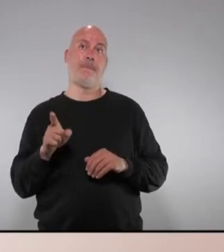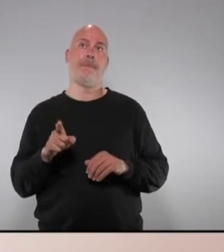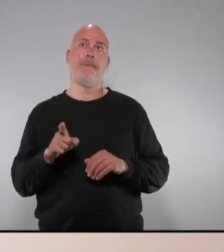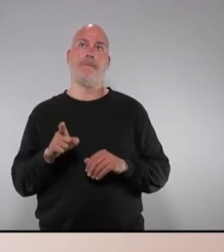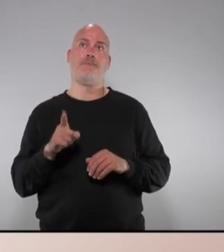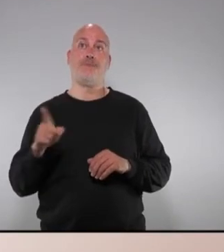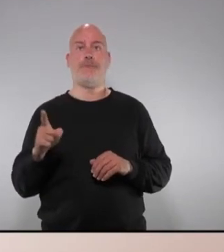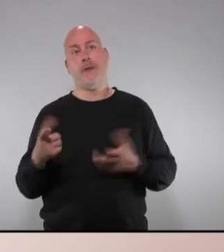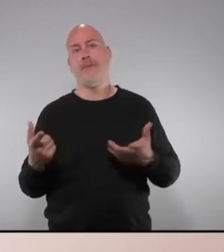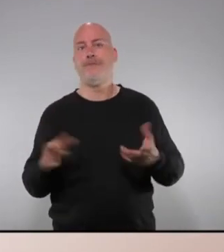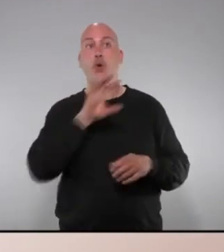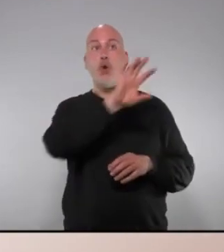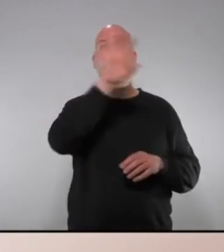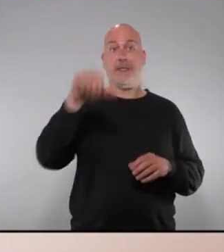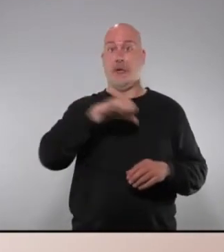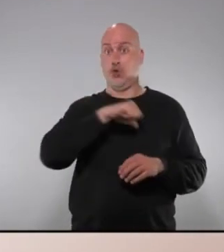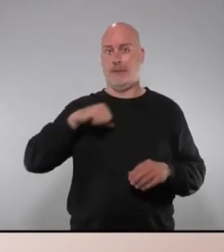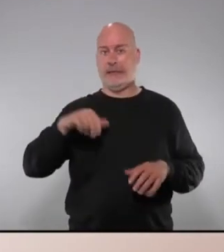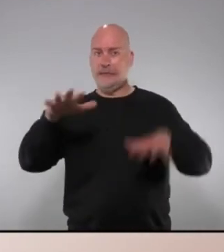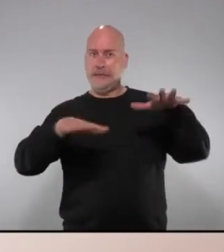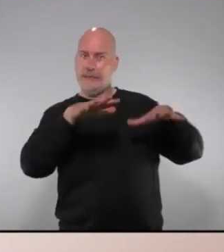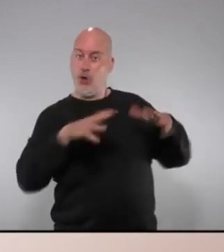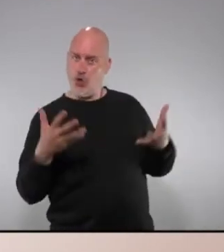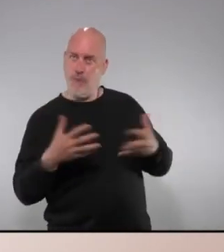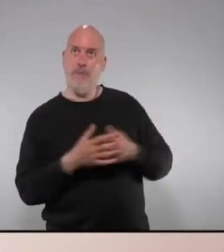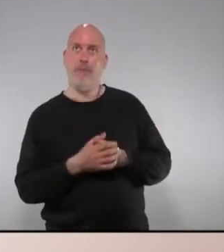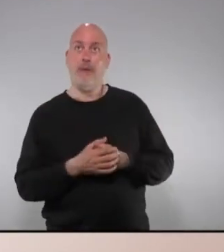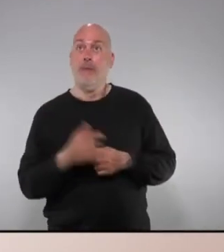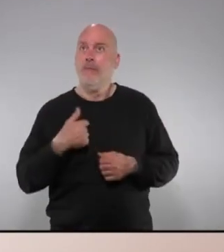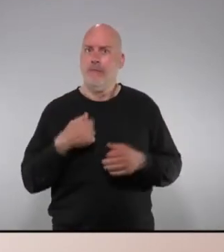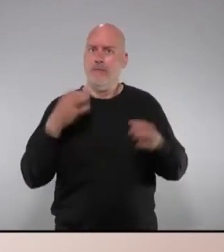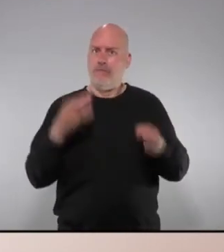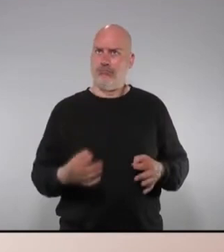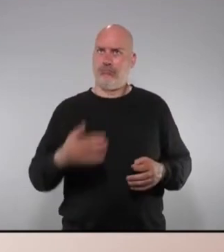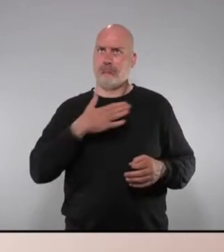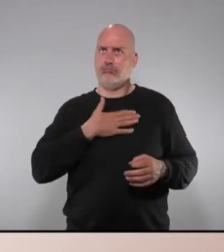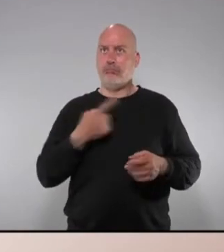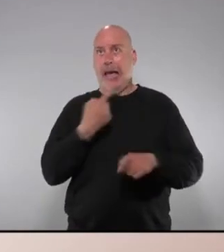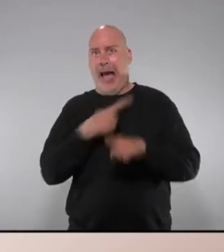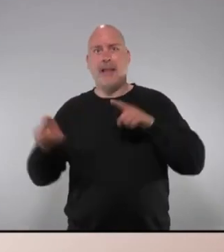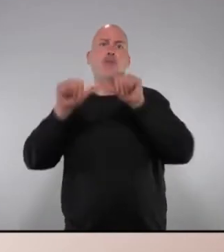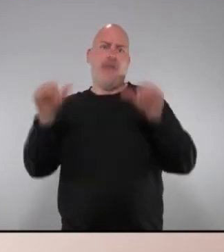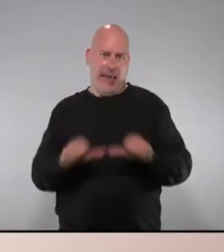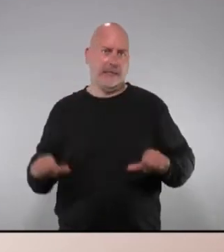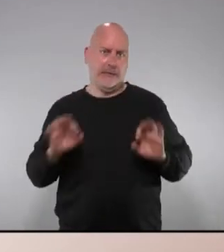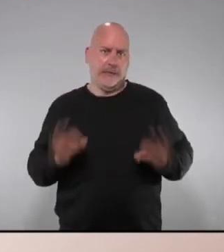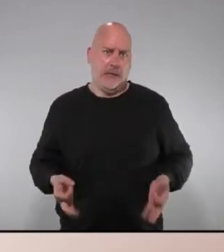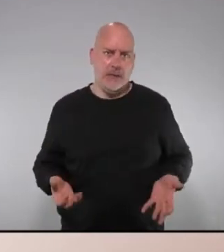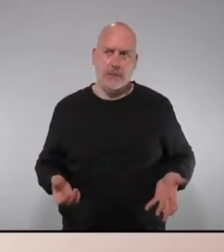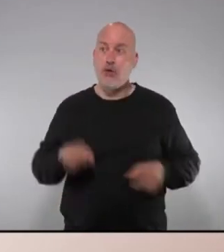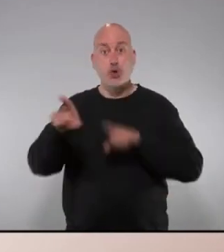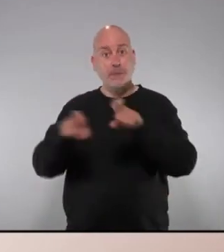les diferències entre les comunitats autònomes i li puc assegurar que jo soc partidària de mirar altres models per mirar altres